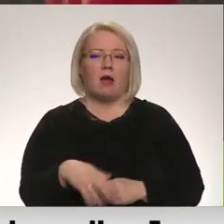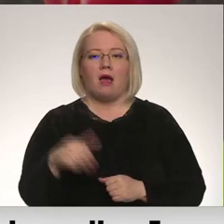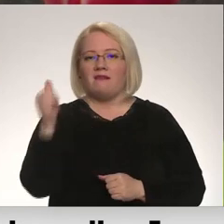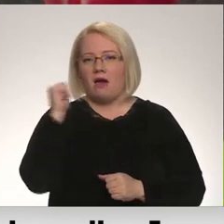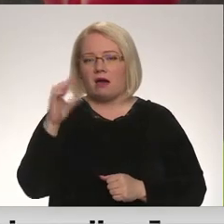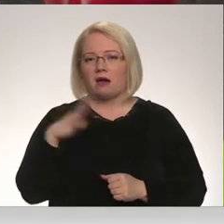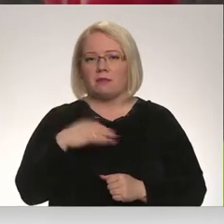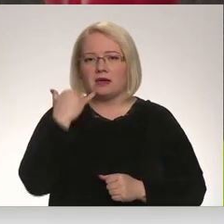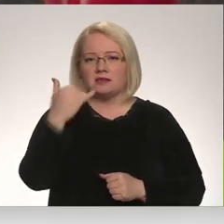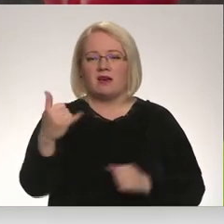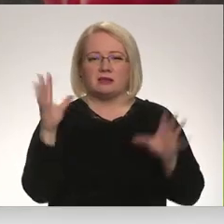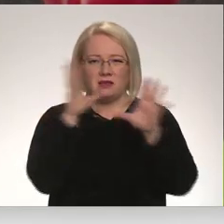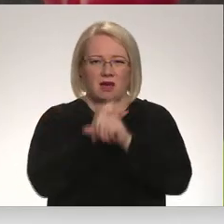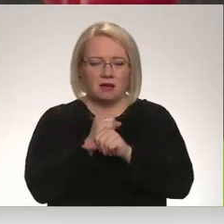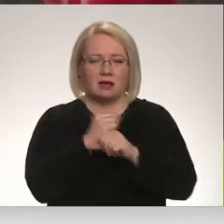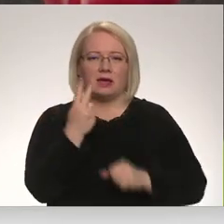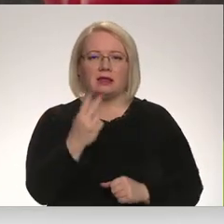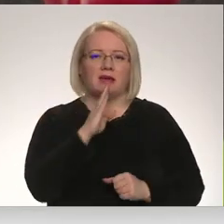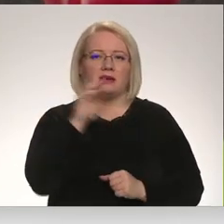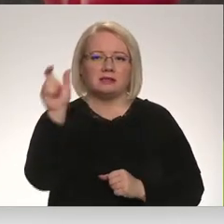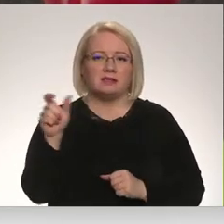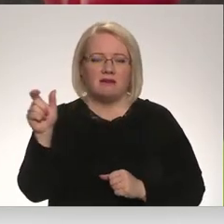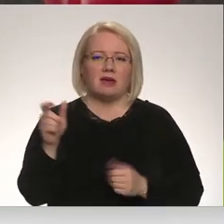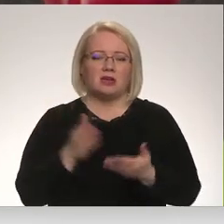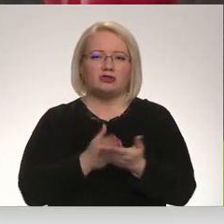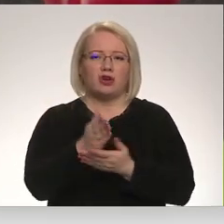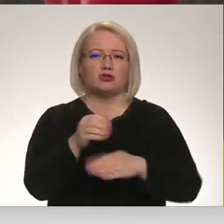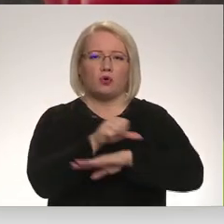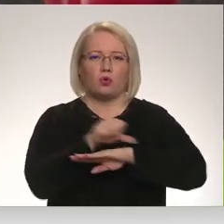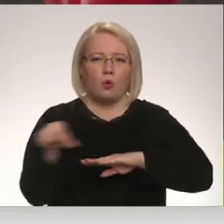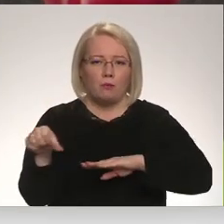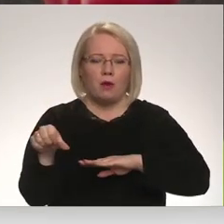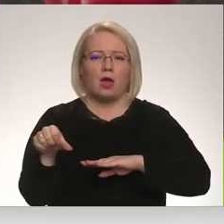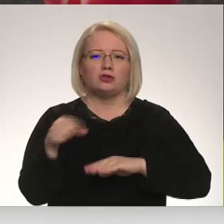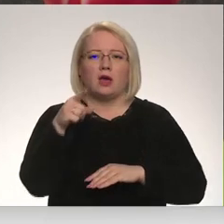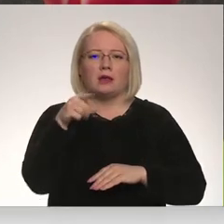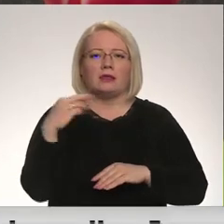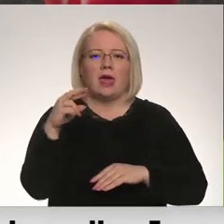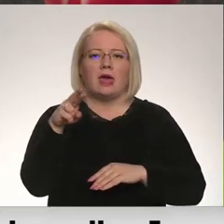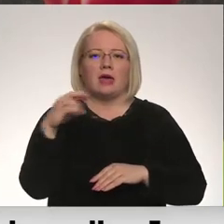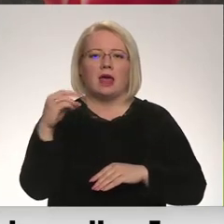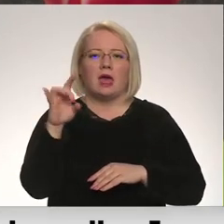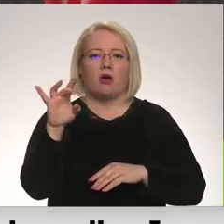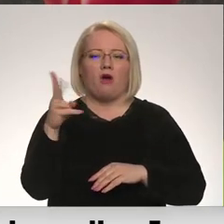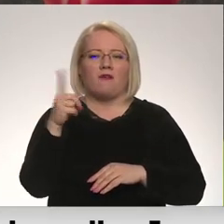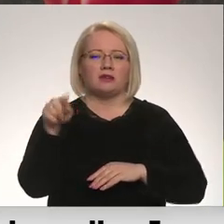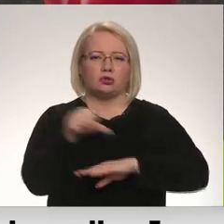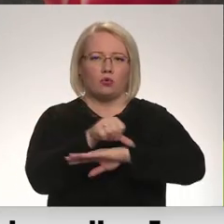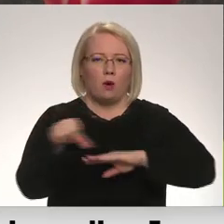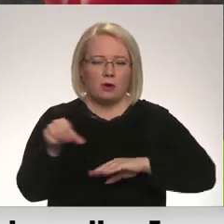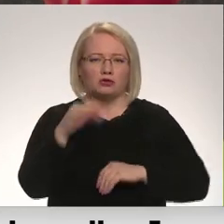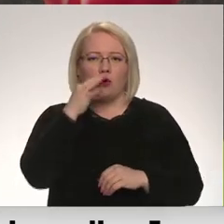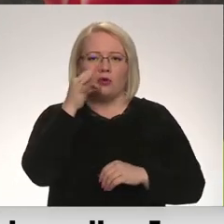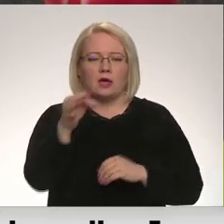naktī, kad divas cilvētas Čērsoja robežu un Čērīkova robežu. Ap piezinījumu mums teica, ka ir